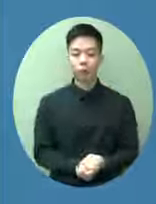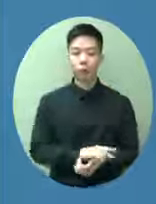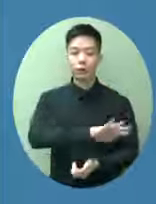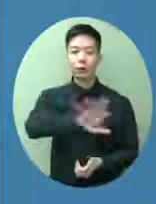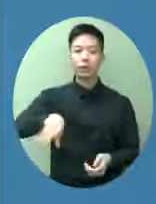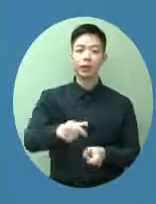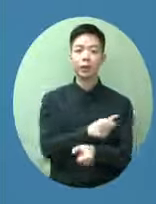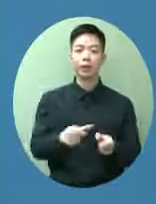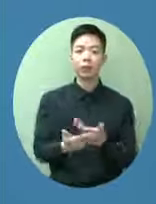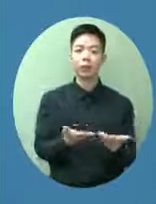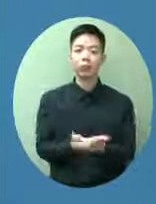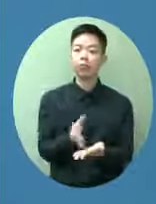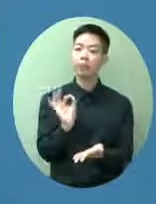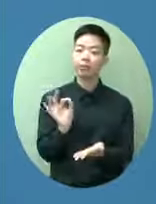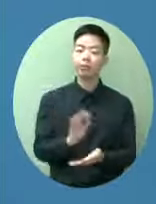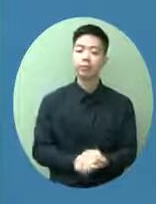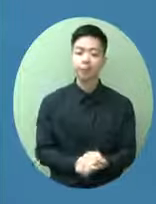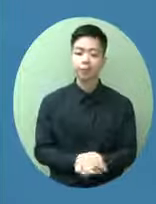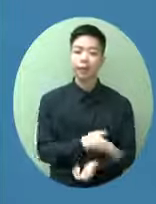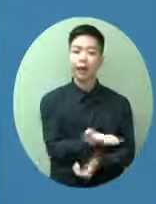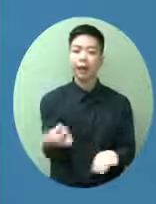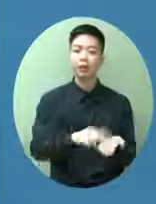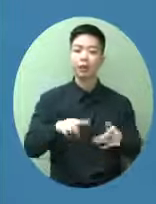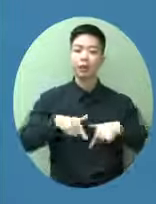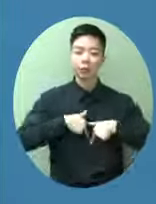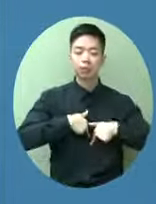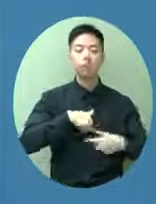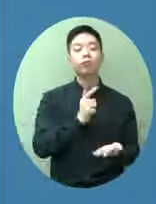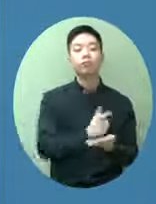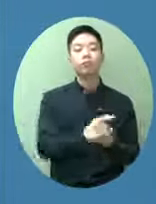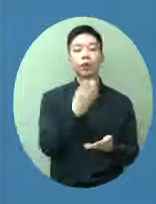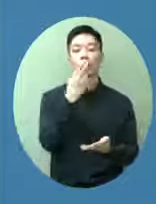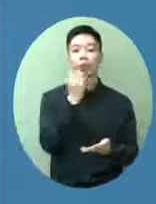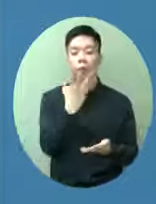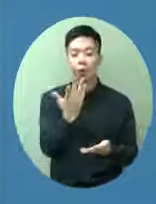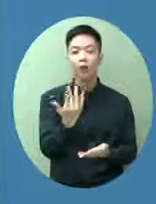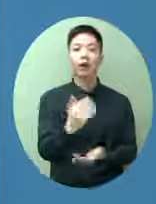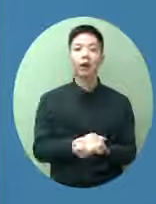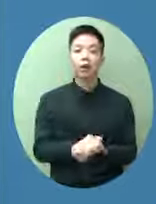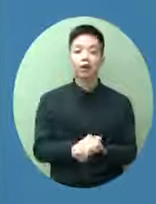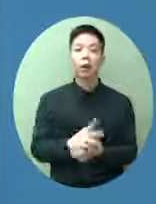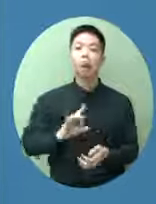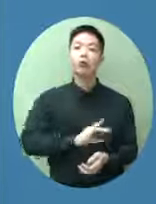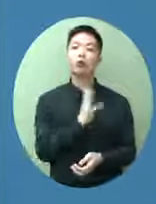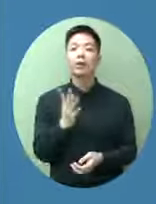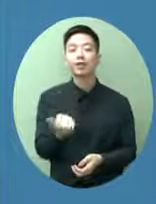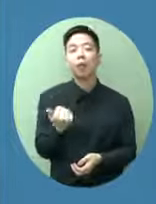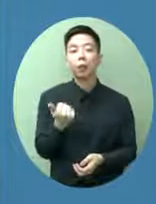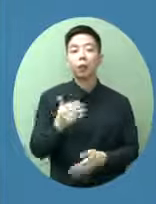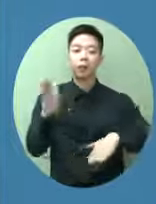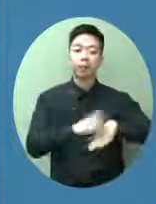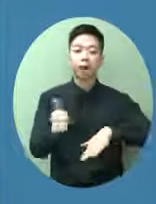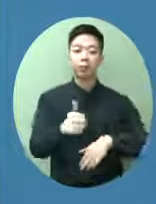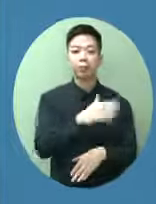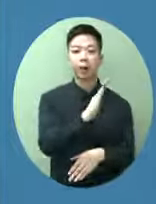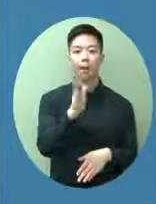所以市民要對香港有信心香港的底子好我們是有優勢的所以環境比較穩定